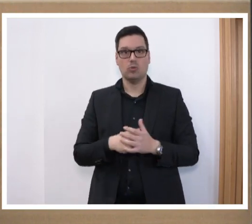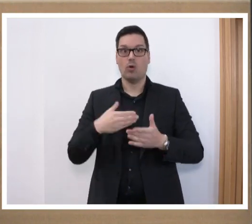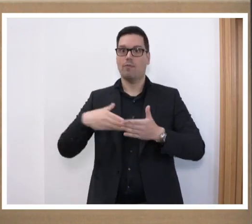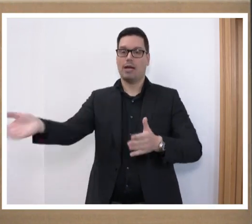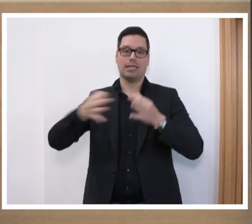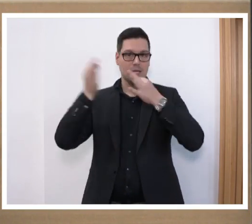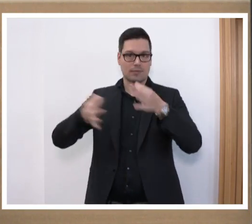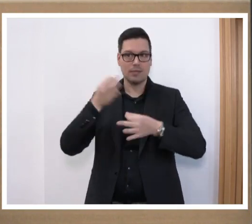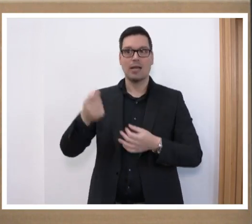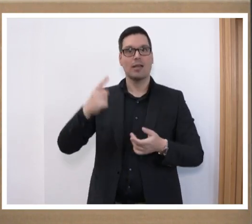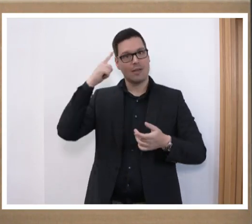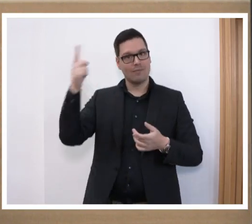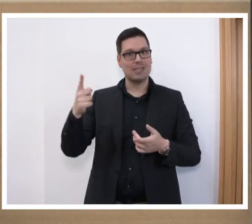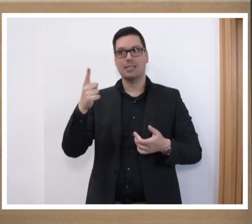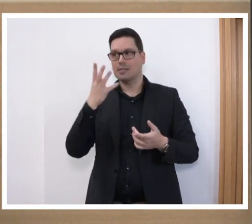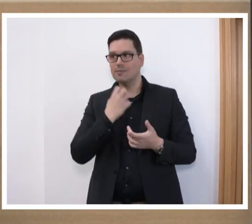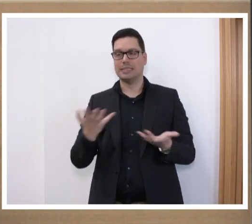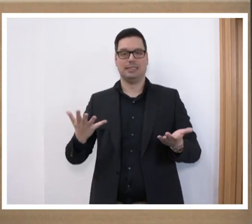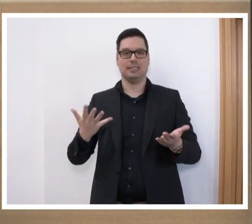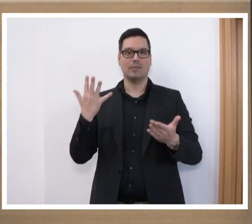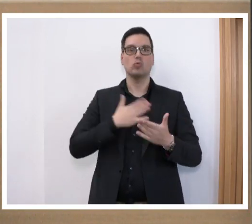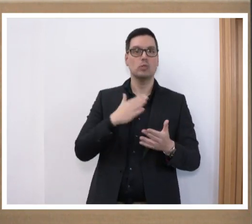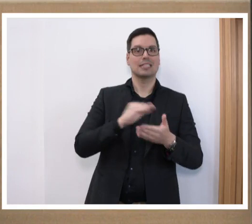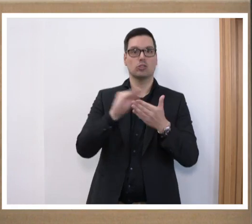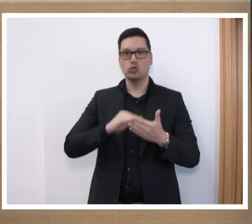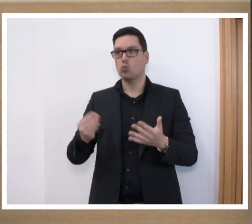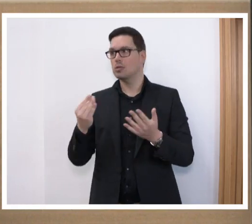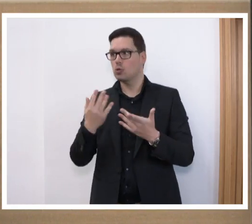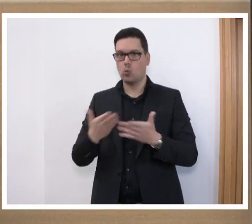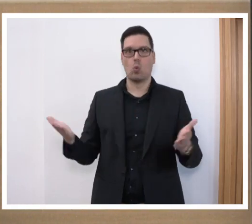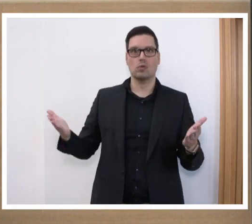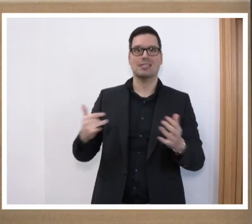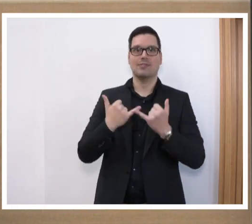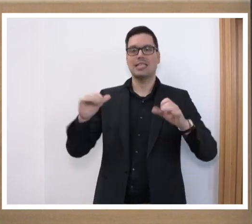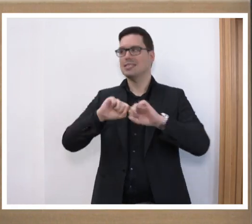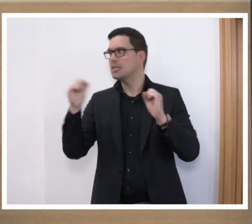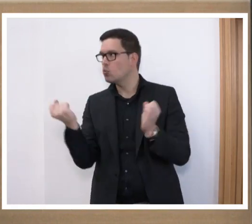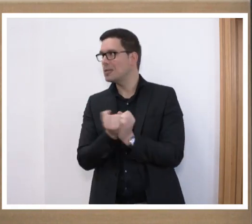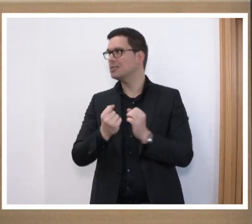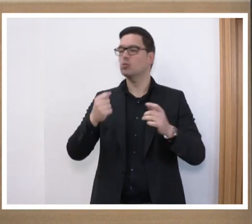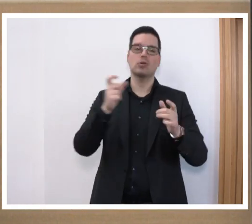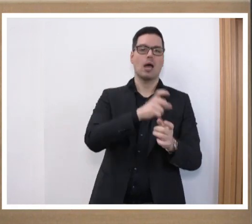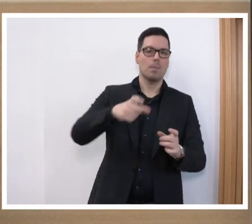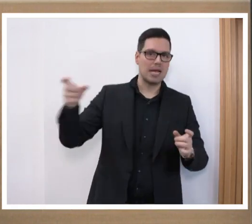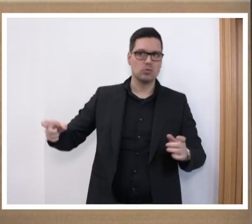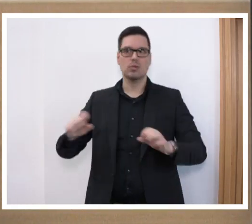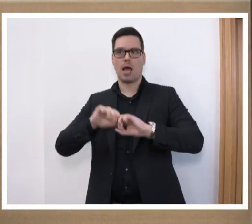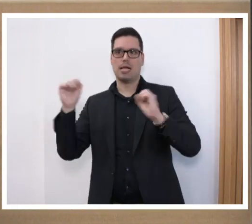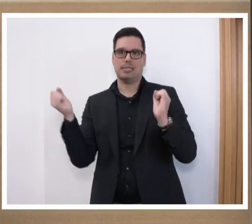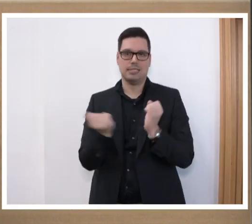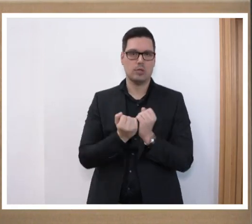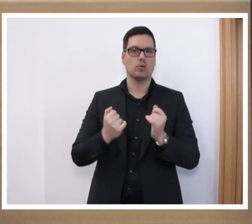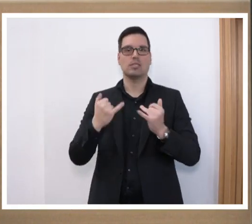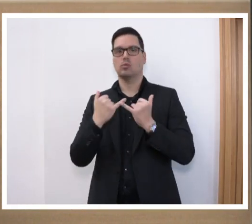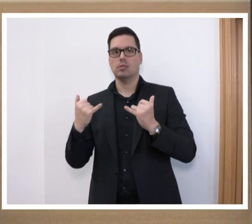weitere, weil wir einfach wissen möchten, was ist in unseren Schulen los? Wie sieht es mit die Personalsituation aus?